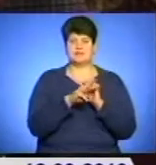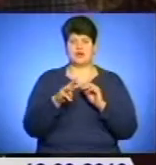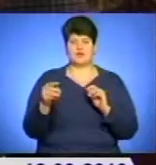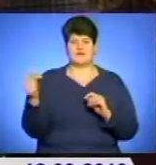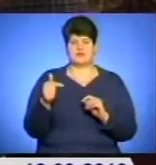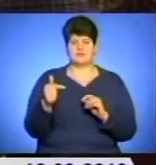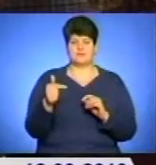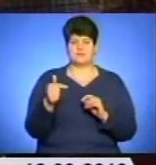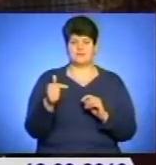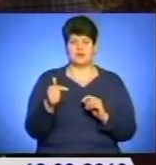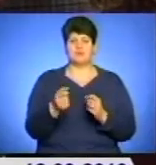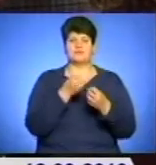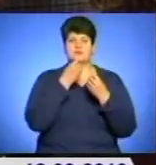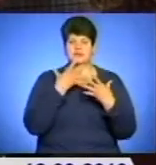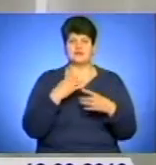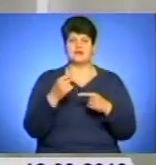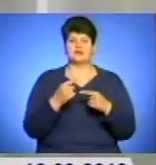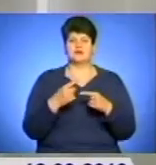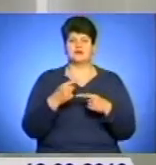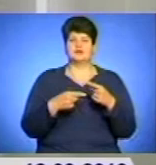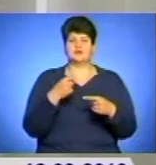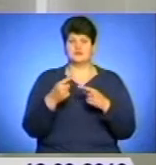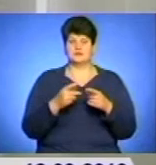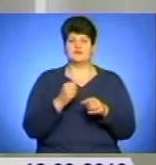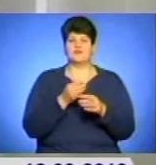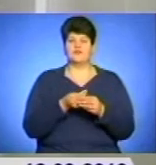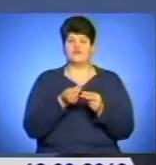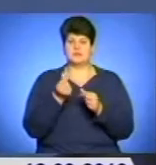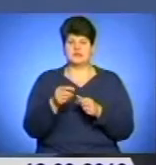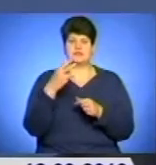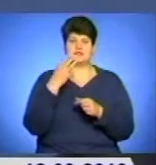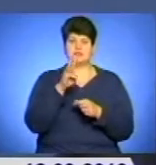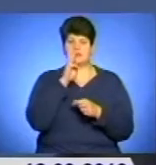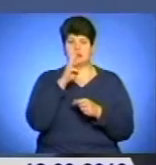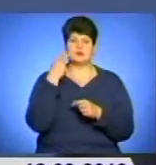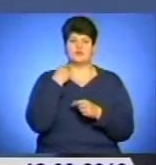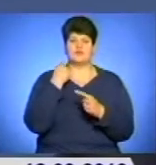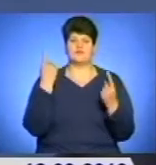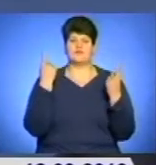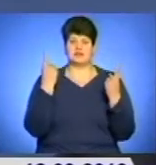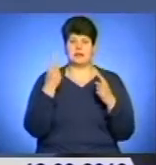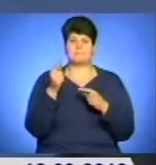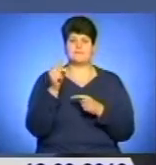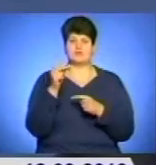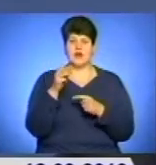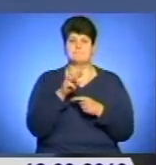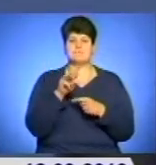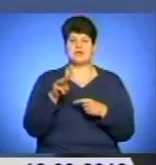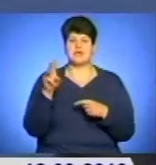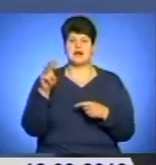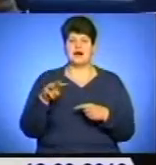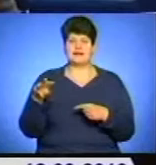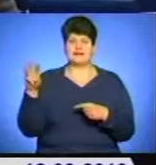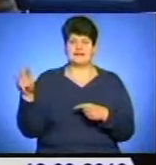Попри позитивні зрушення у виплаті коштів у цілому покраїні, зарплатний борг досить великий – 1,5 мільярда гривень. Найбільші боржники –